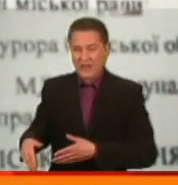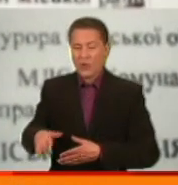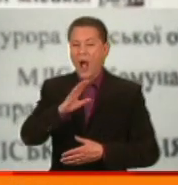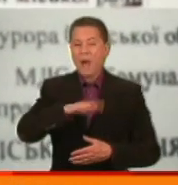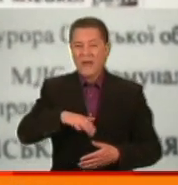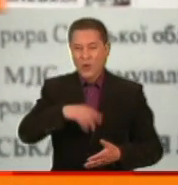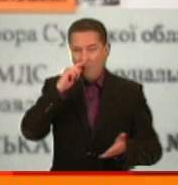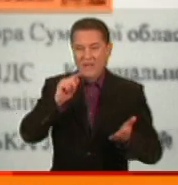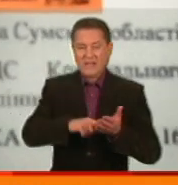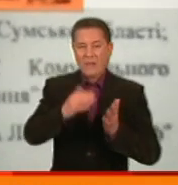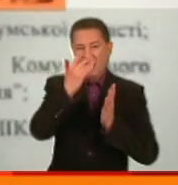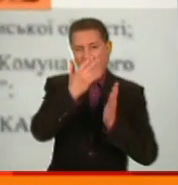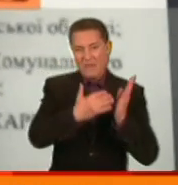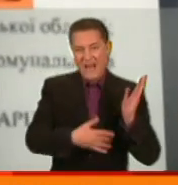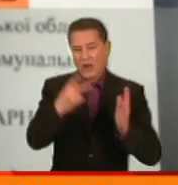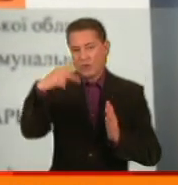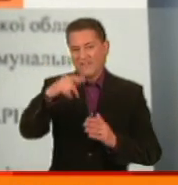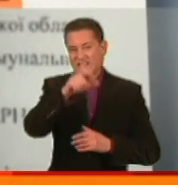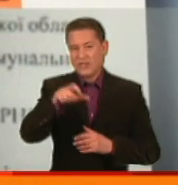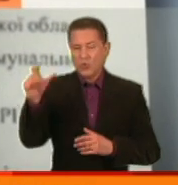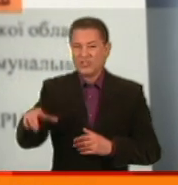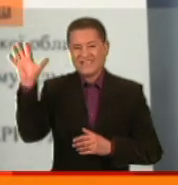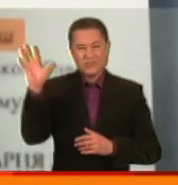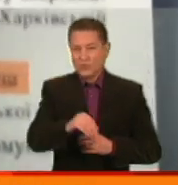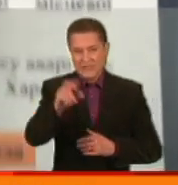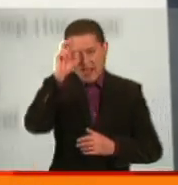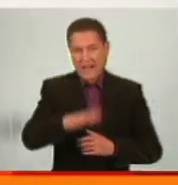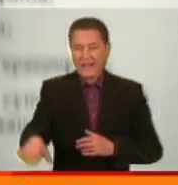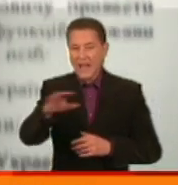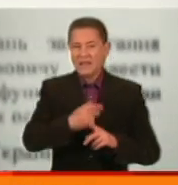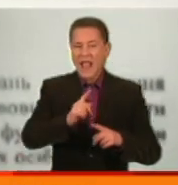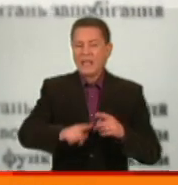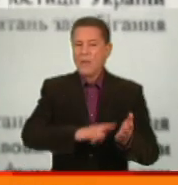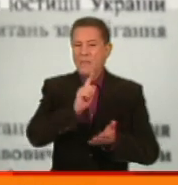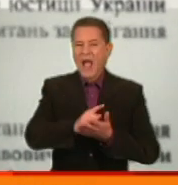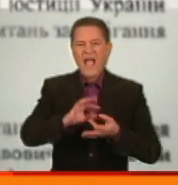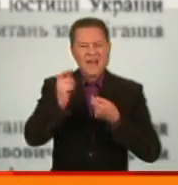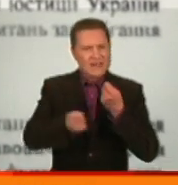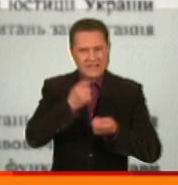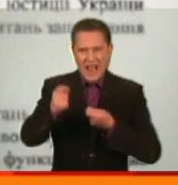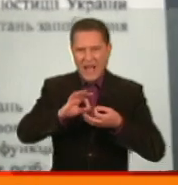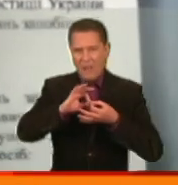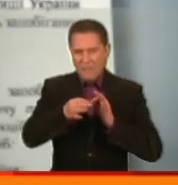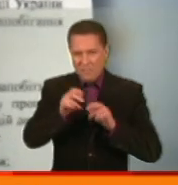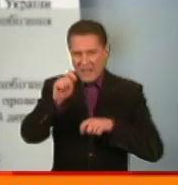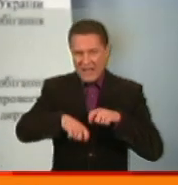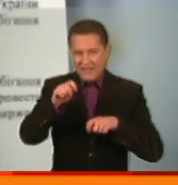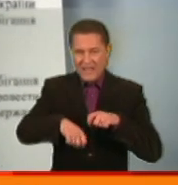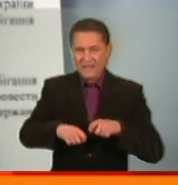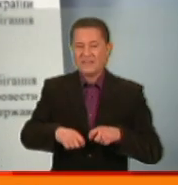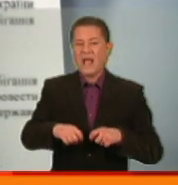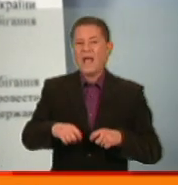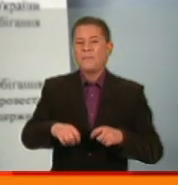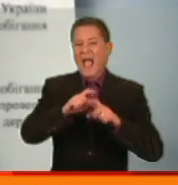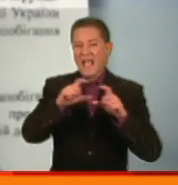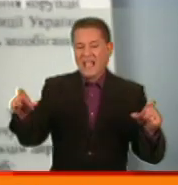Балицька потрапила ще й до переліку із 20 осіб з усієї країни, яких має ретельно перевірити Національне агентство із запобігання корупції.